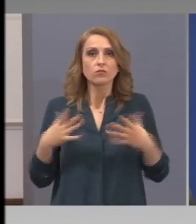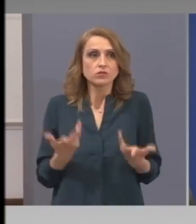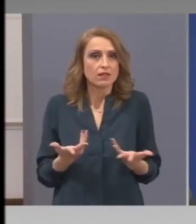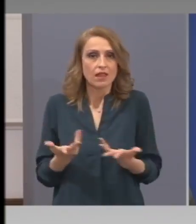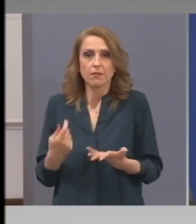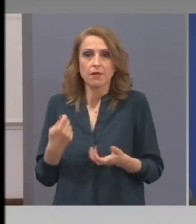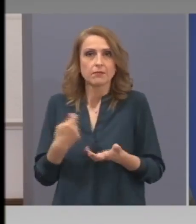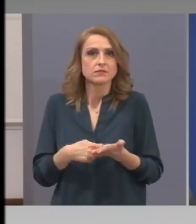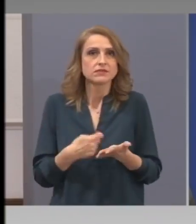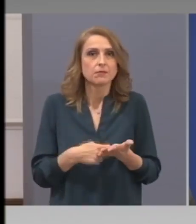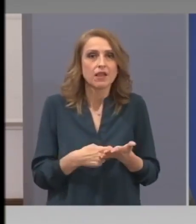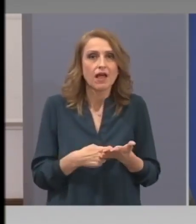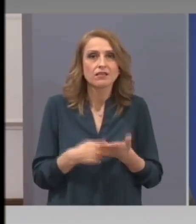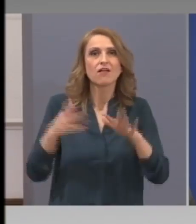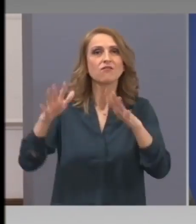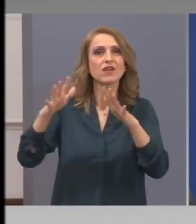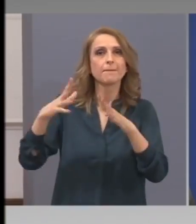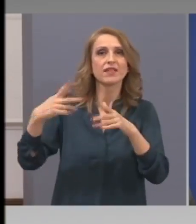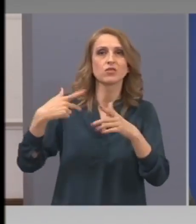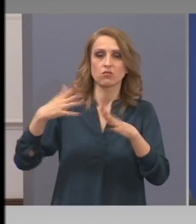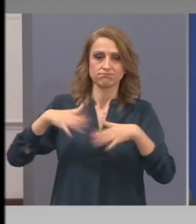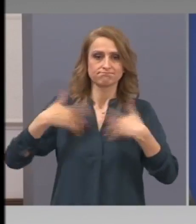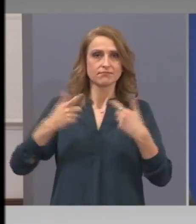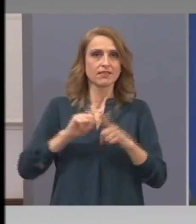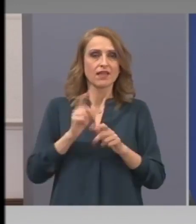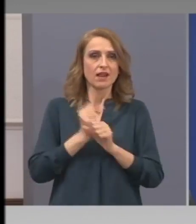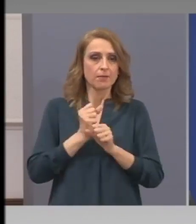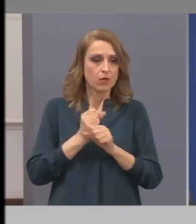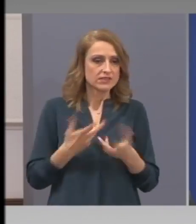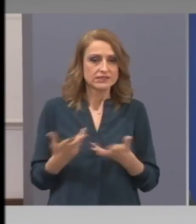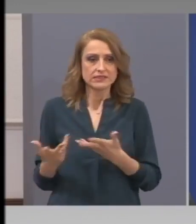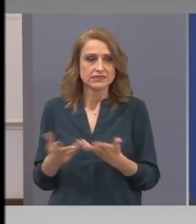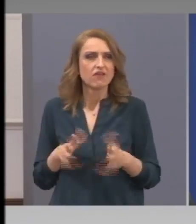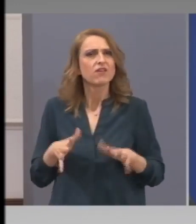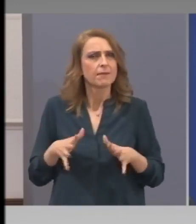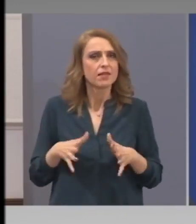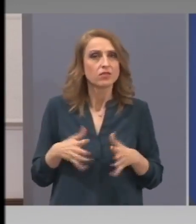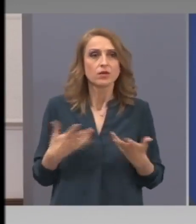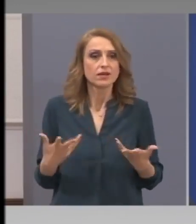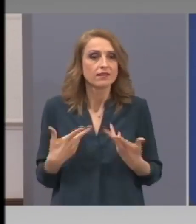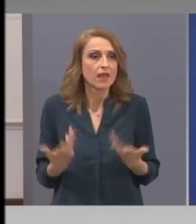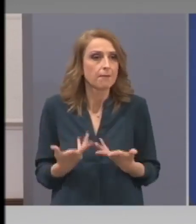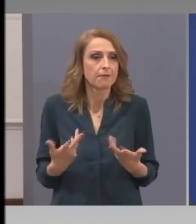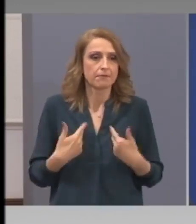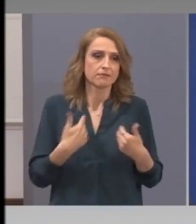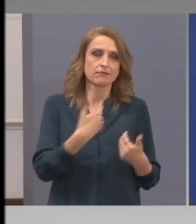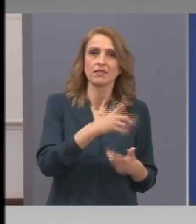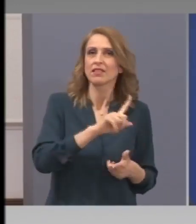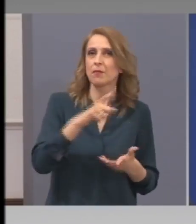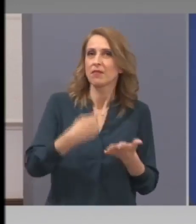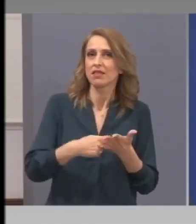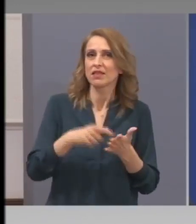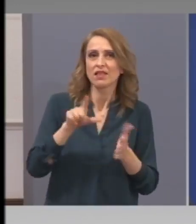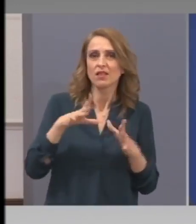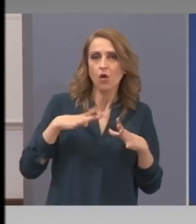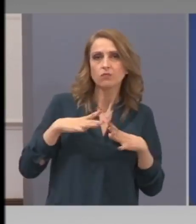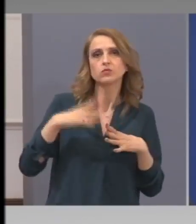работодателя времено е прекратил дейността си и работника се е наложил да излезе в неплатен отпуск.